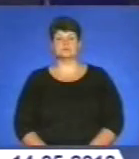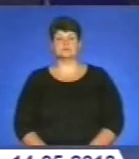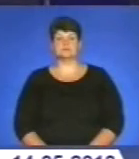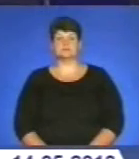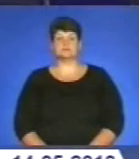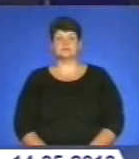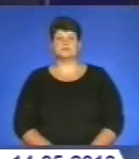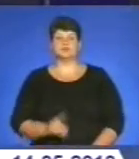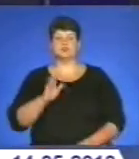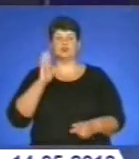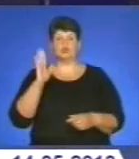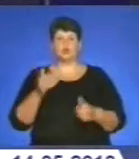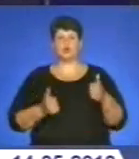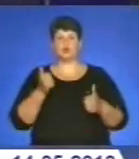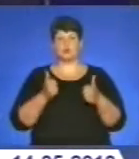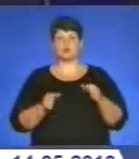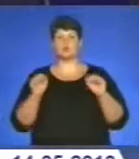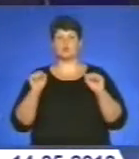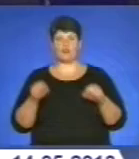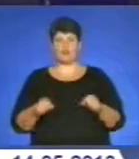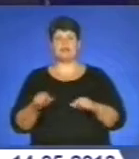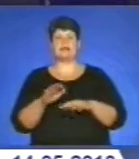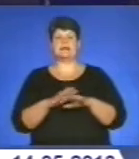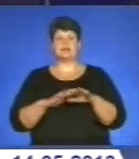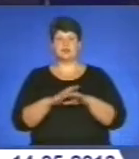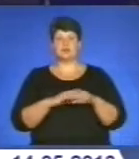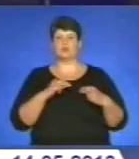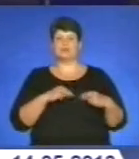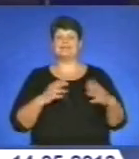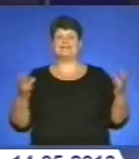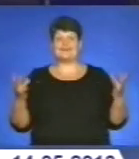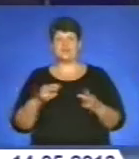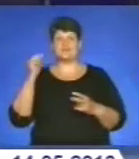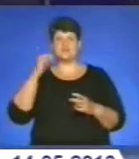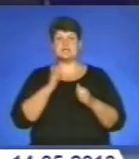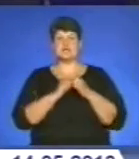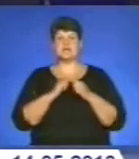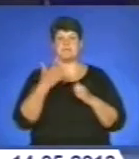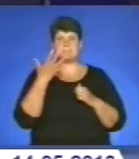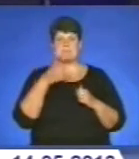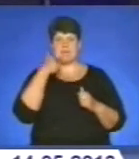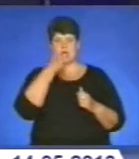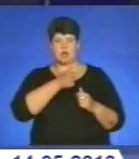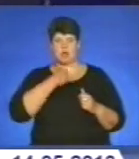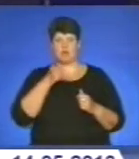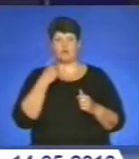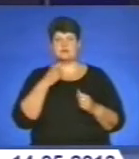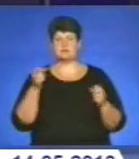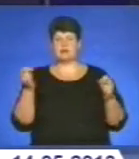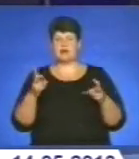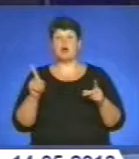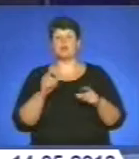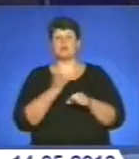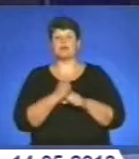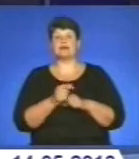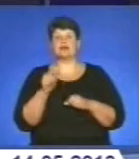Щоб бути конкурентно-спроможним на ринку праці, треба вчитися кожних 5 років, вважають спеціалісти. А що робити